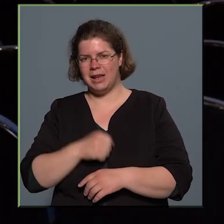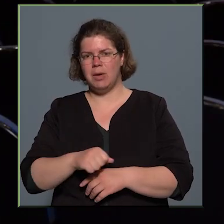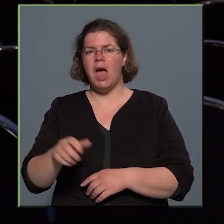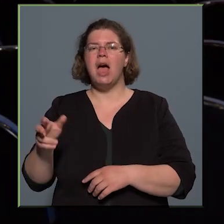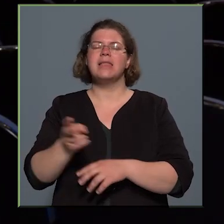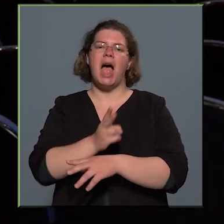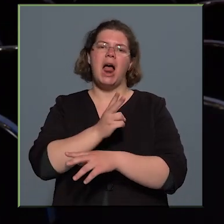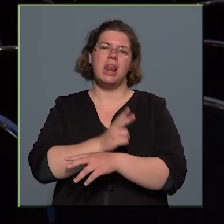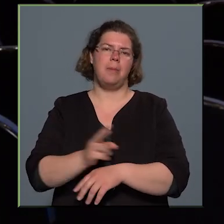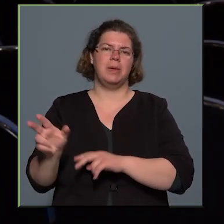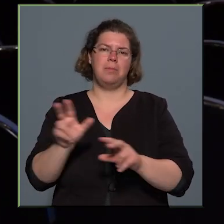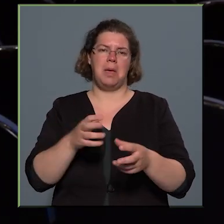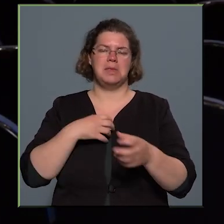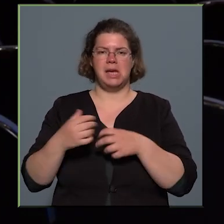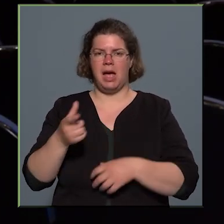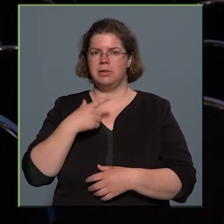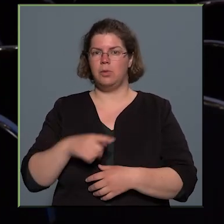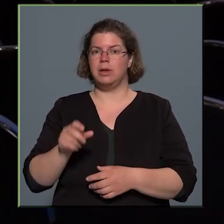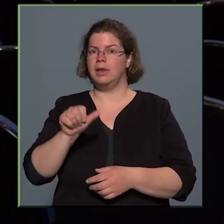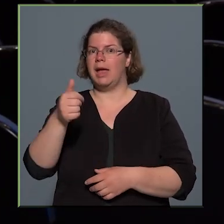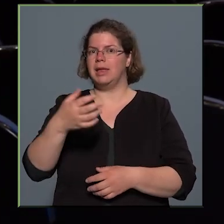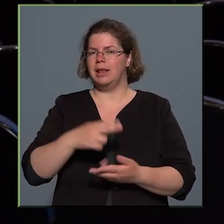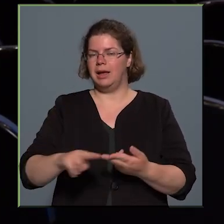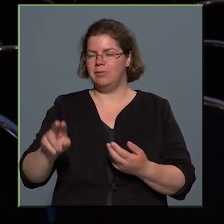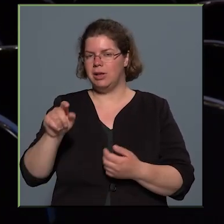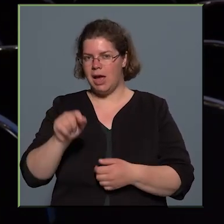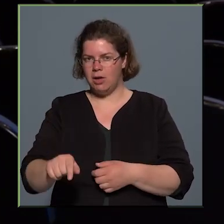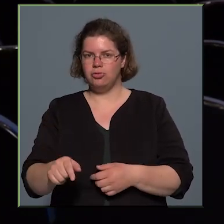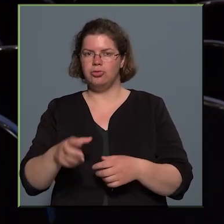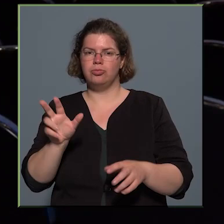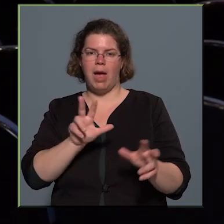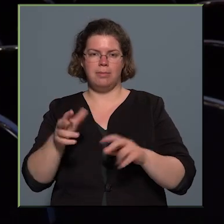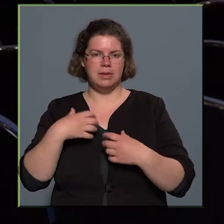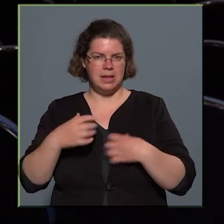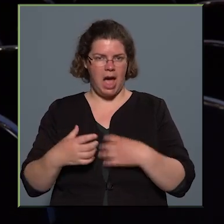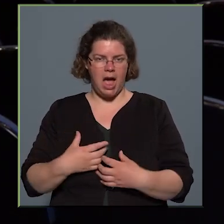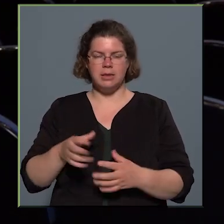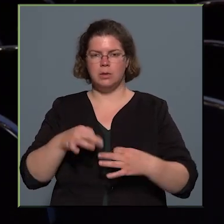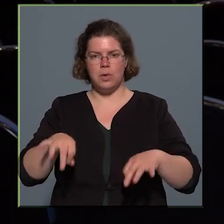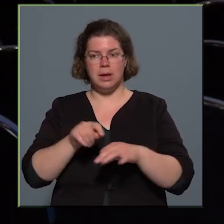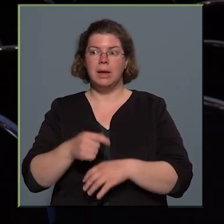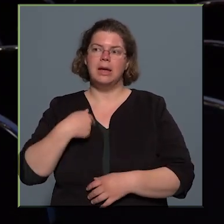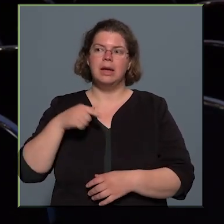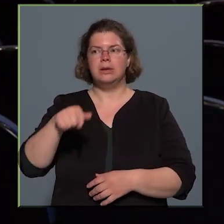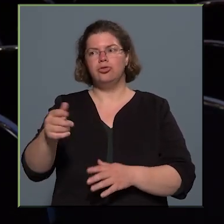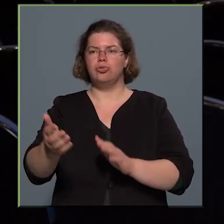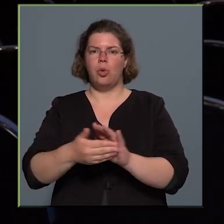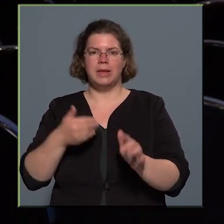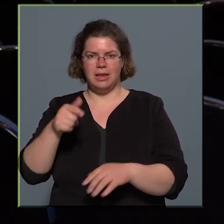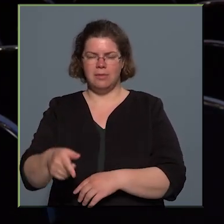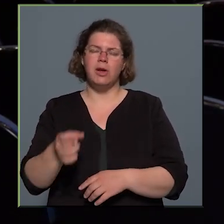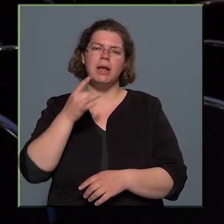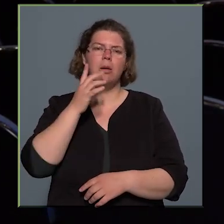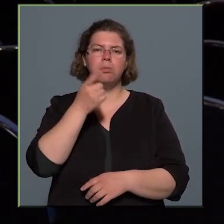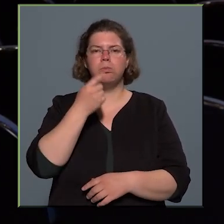hivatásos bábszínház az országban. Én is ott kezdtem a pályafutásomat, illetve egész pontosan én a Bóbita